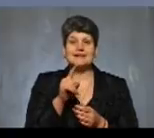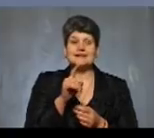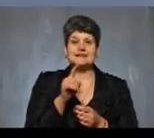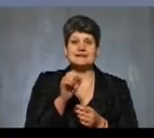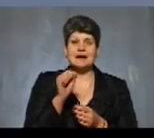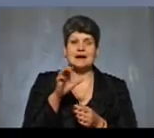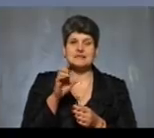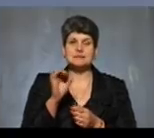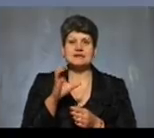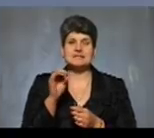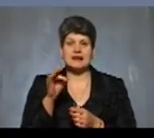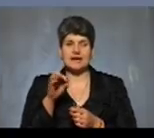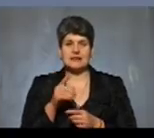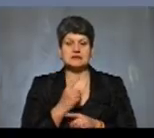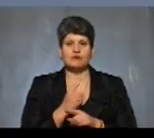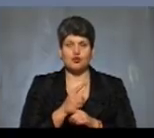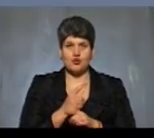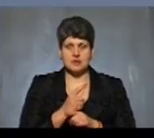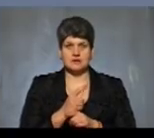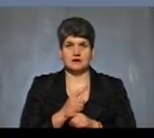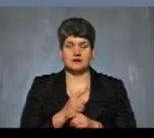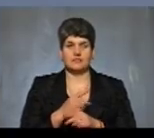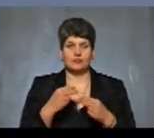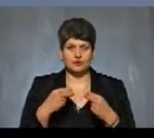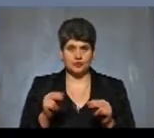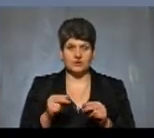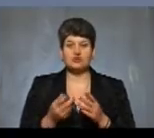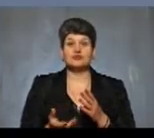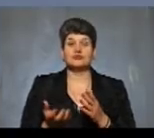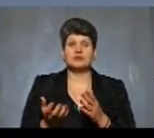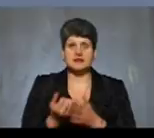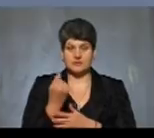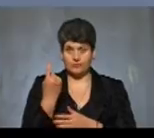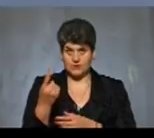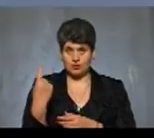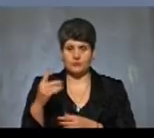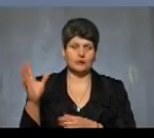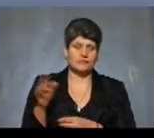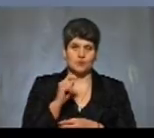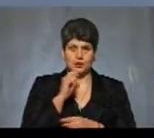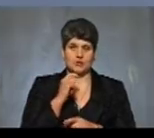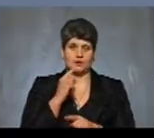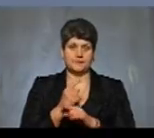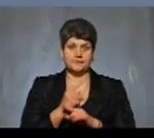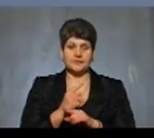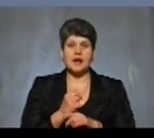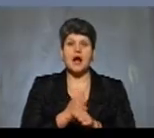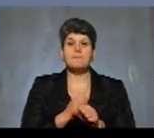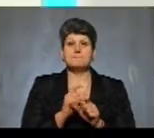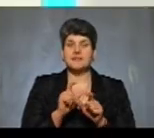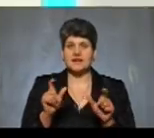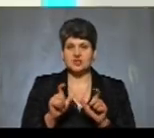заборонена до реалізації. Тобто, якщо виявили в одній області, це автоматично? абсолютно автоматично на всю Україну. Відповідно, аптечний заклад